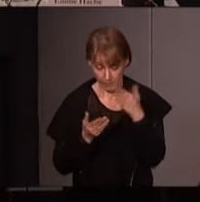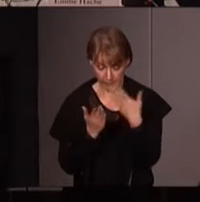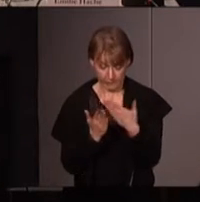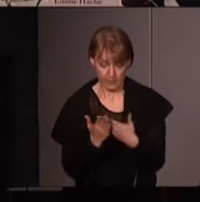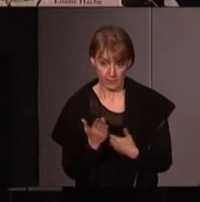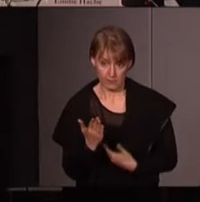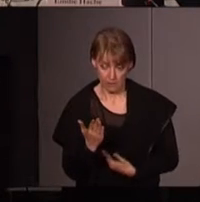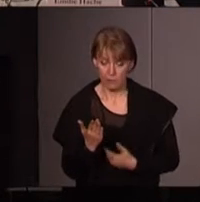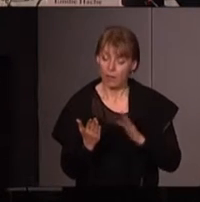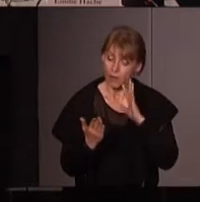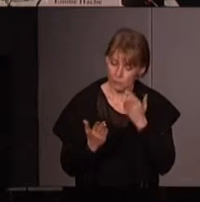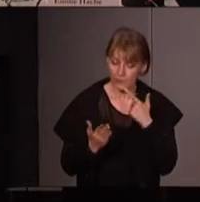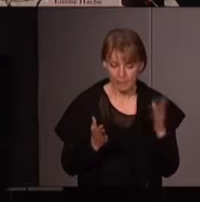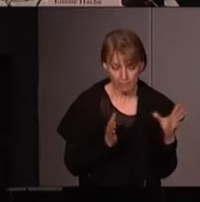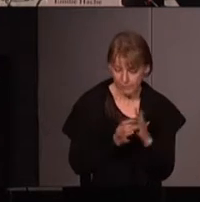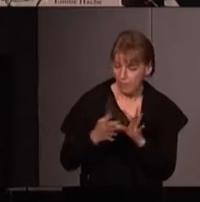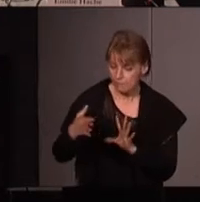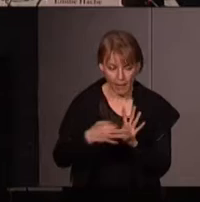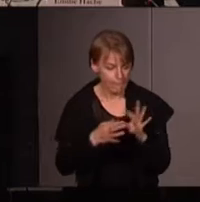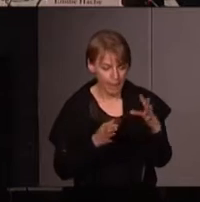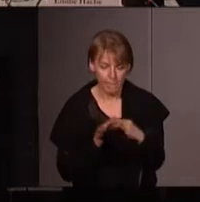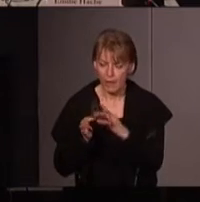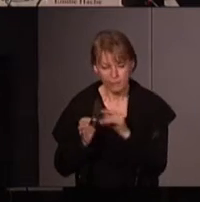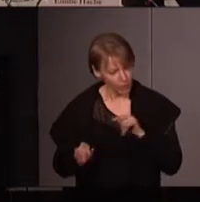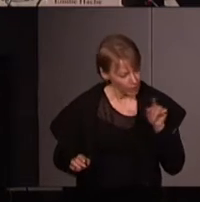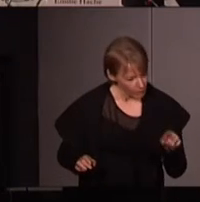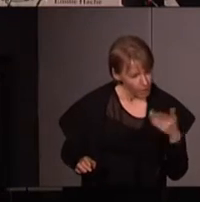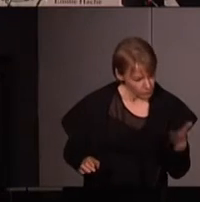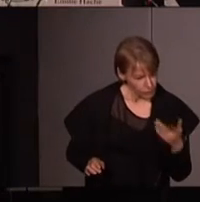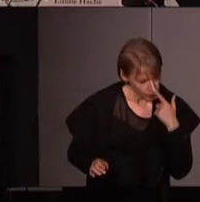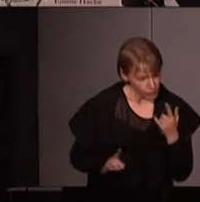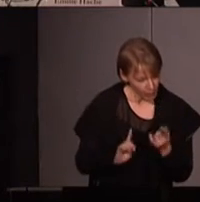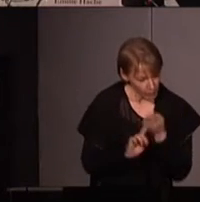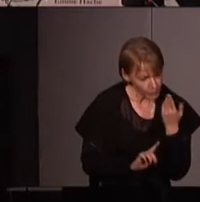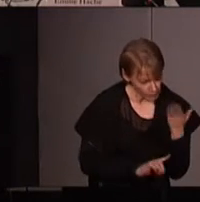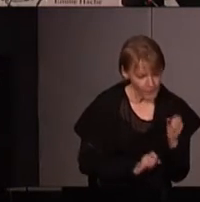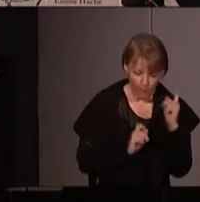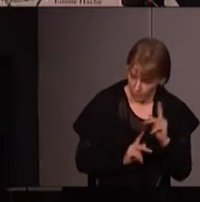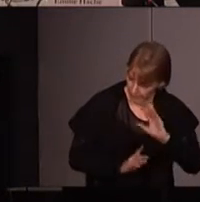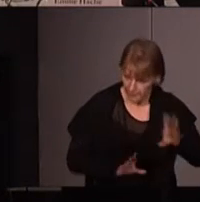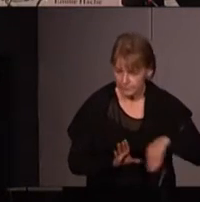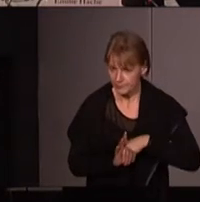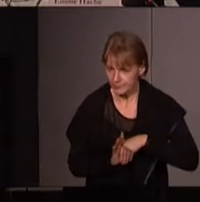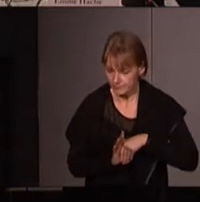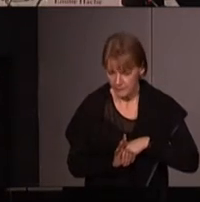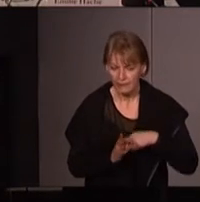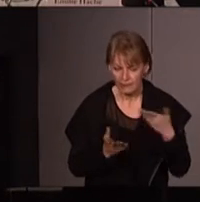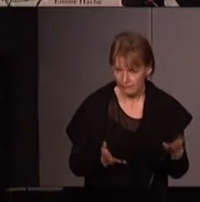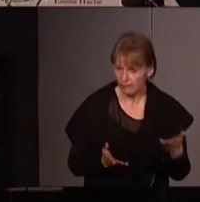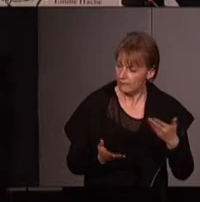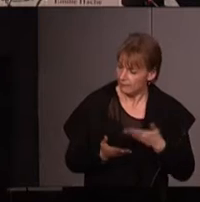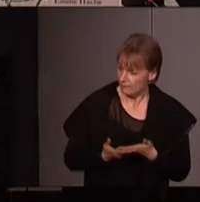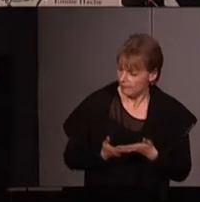de créer des alliances et de dire bon vous c'est plutôt ça qui vous importe allons-y native americans allons-y